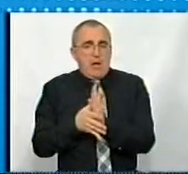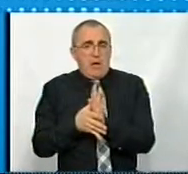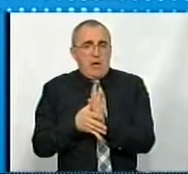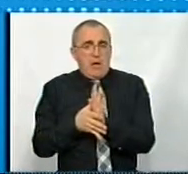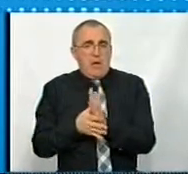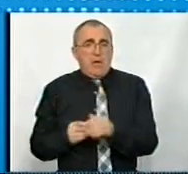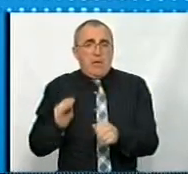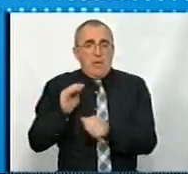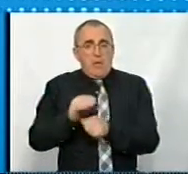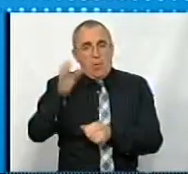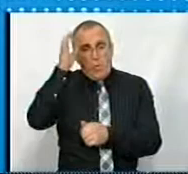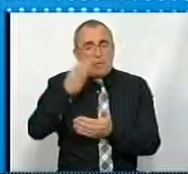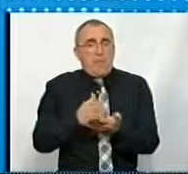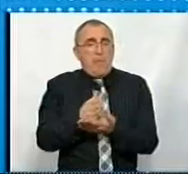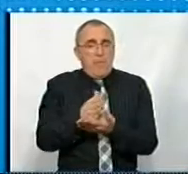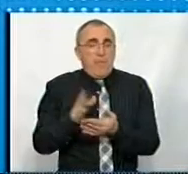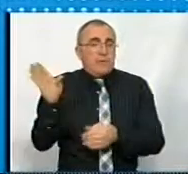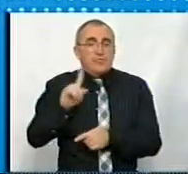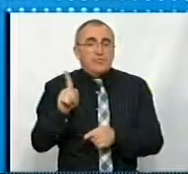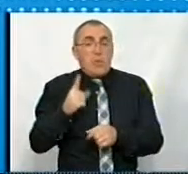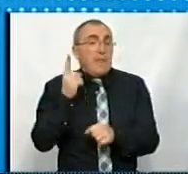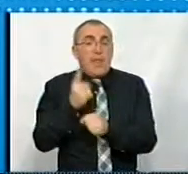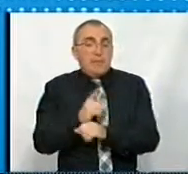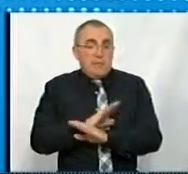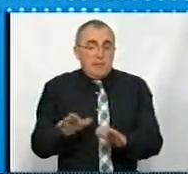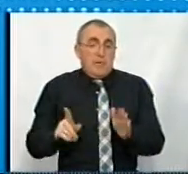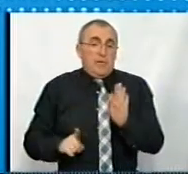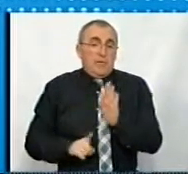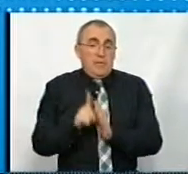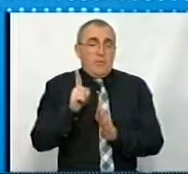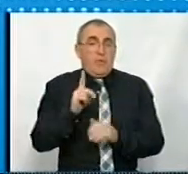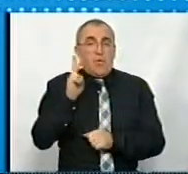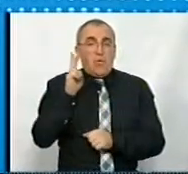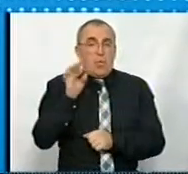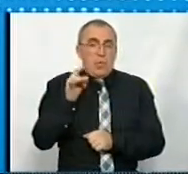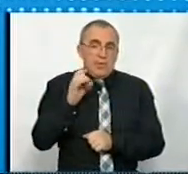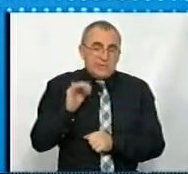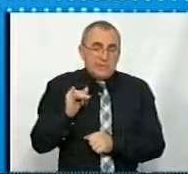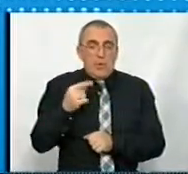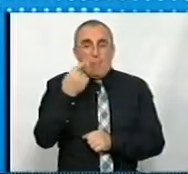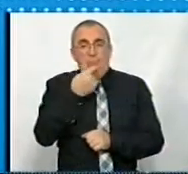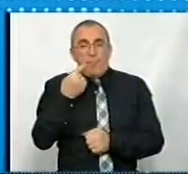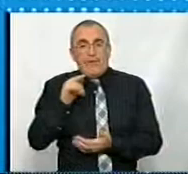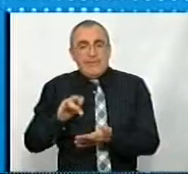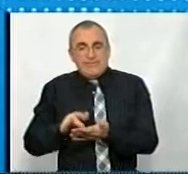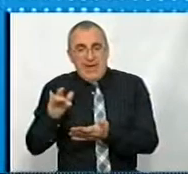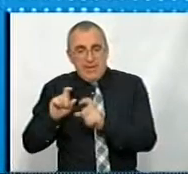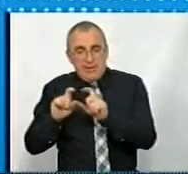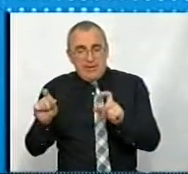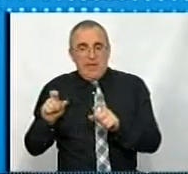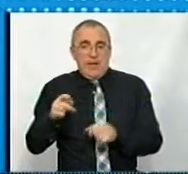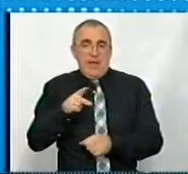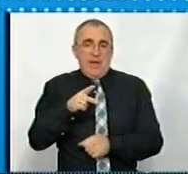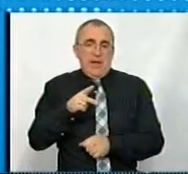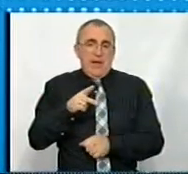додаткові освітні послуги, тобто все ще назаборонено, починаючи від курсів, мовного центру, аренди